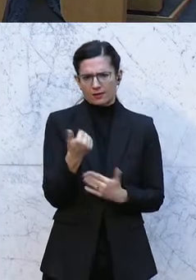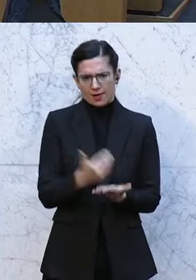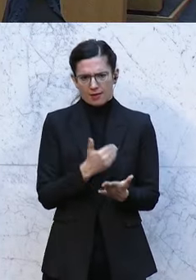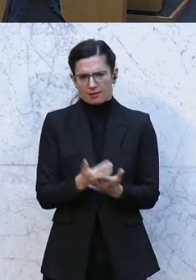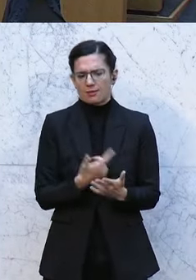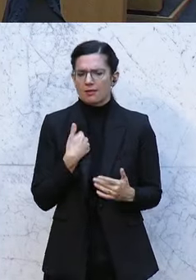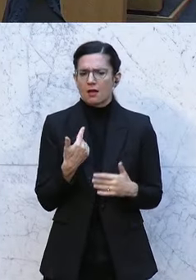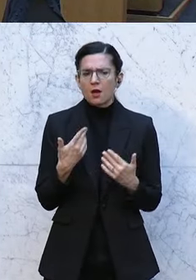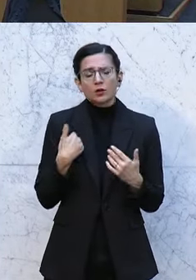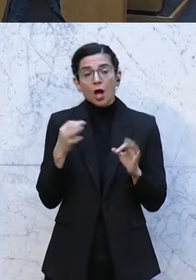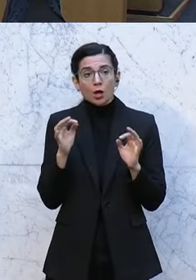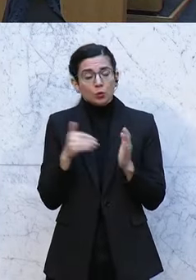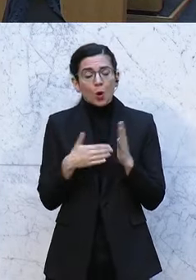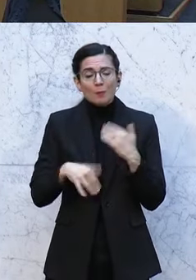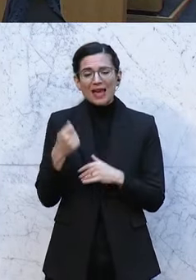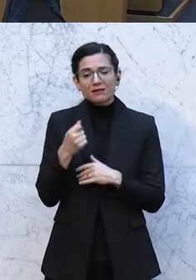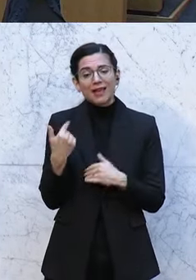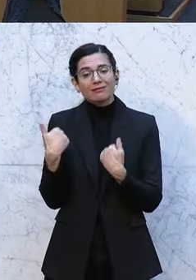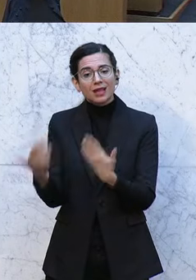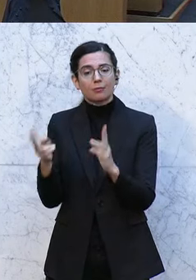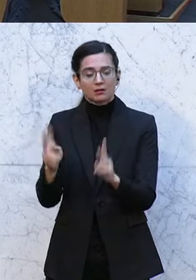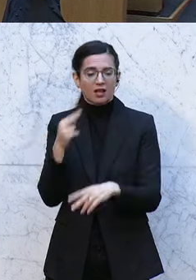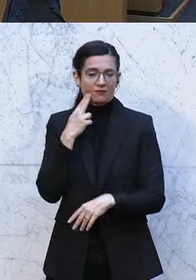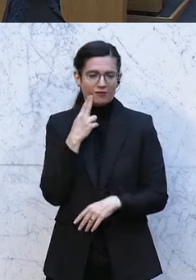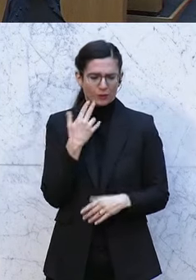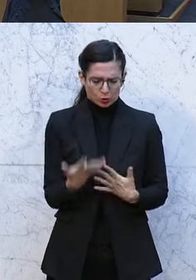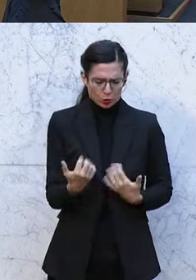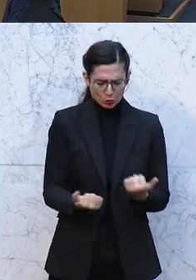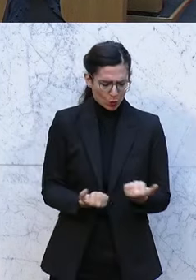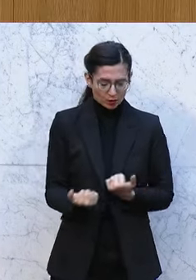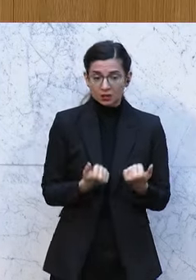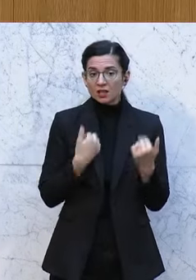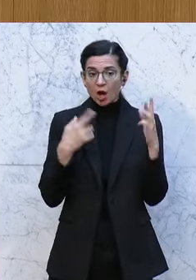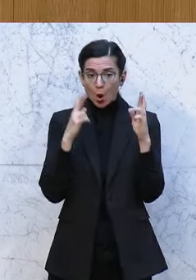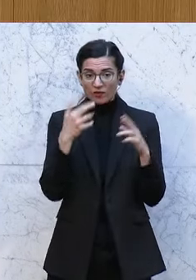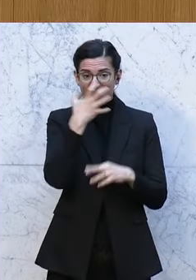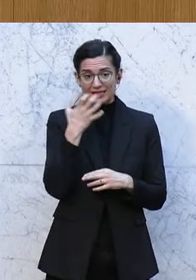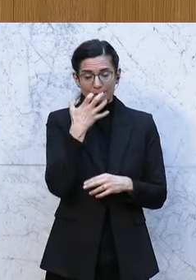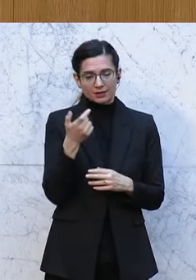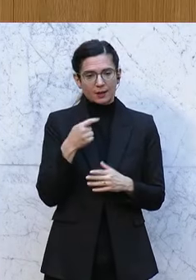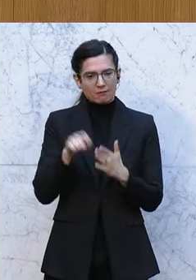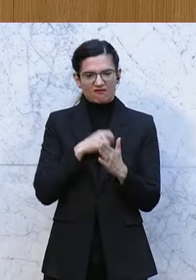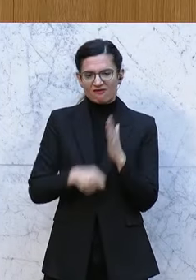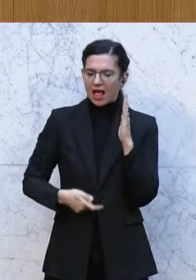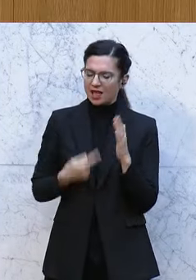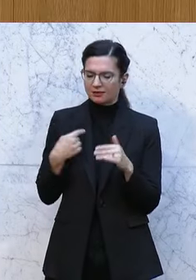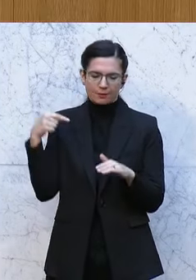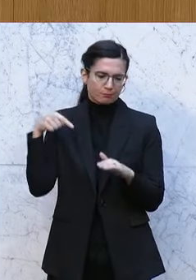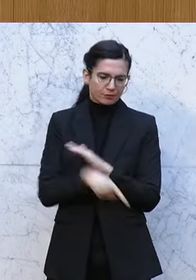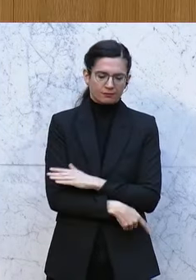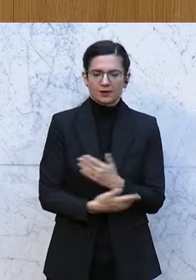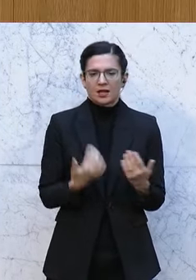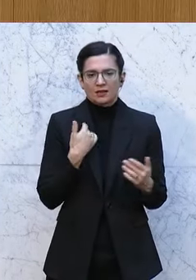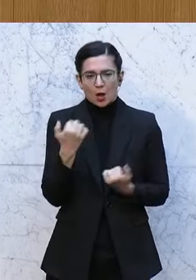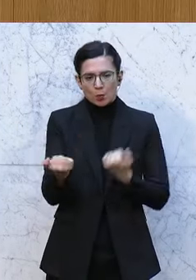Konzernen geben kann. Ehrlich gesagt, das ist eine Politik, die wird, hoffe ich, im September abgewählt werden. Nämlich eine Politik,